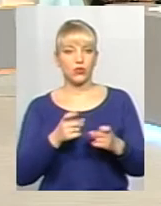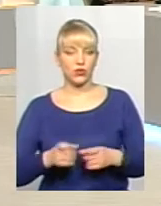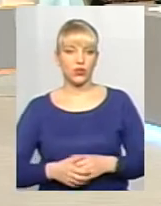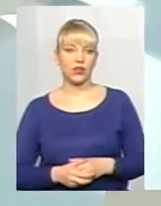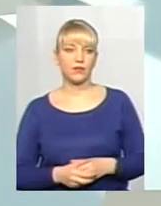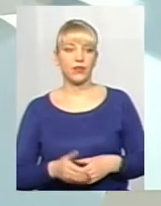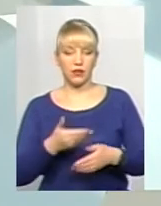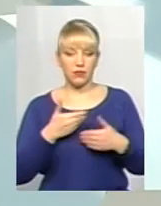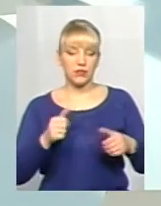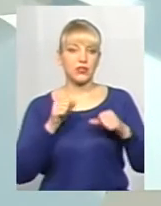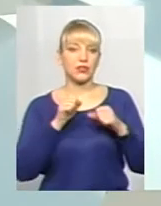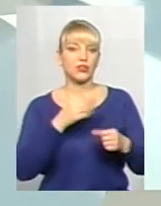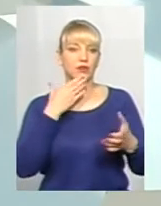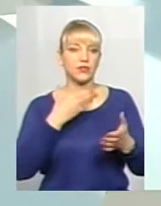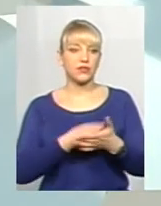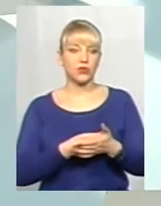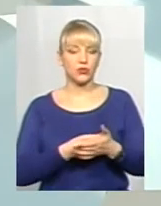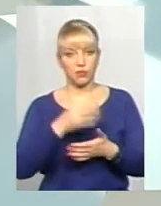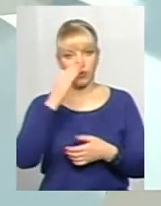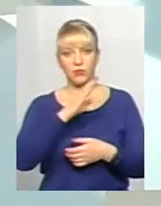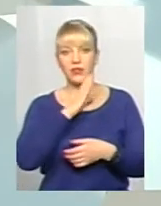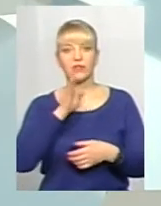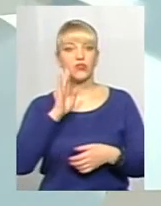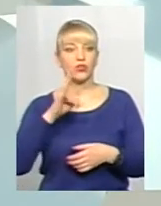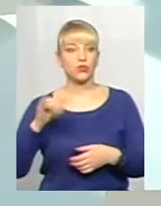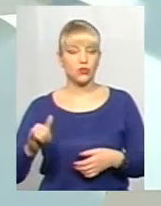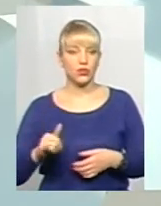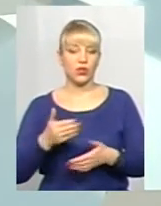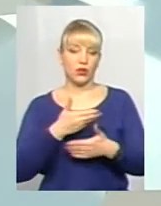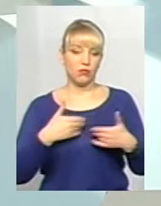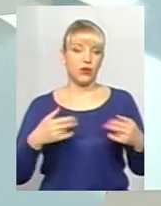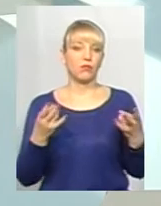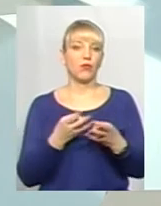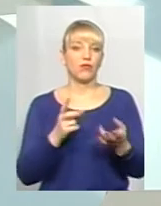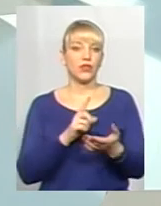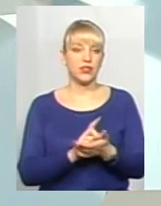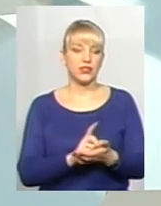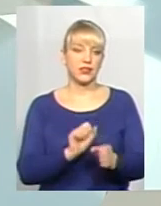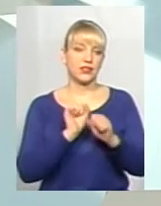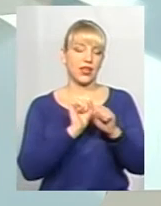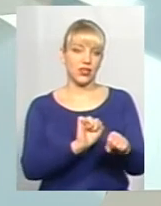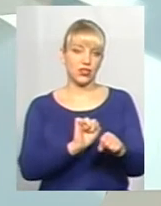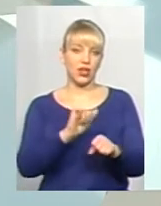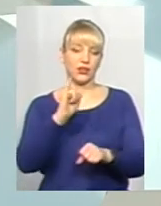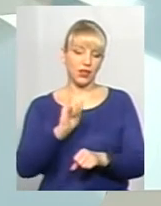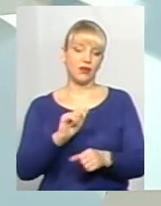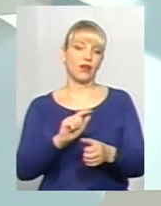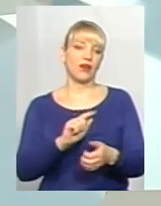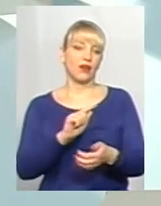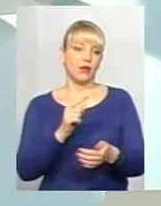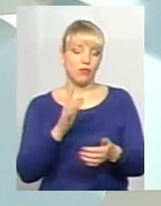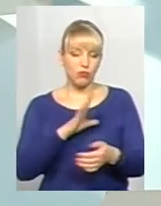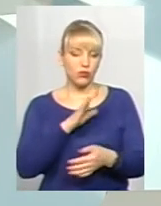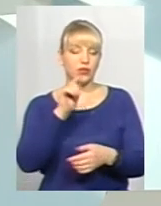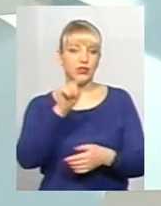Ми захищаємо свою батьківщину. Ми повинні захищати її і бути там,